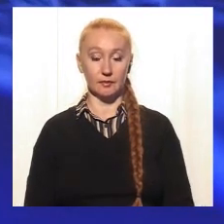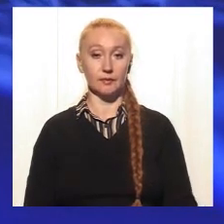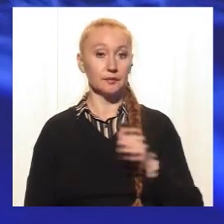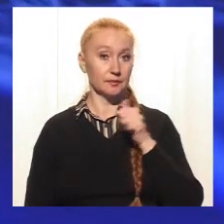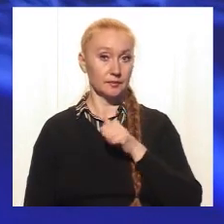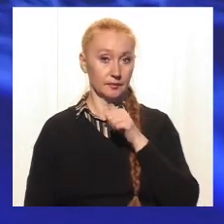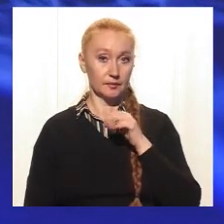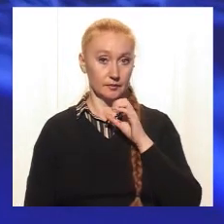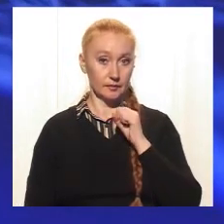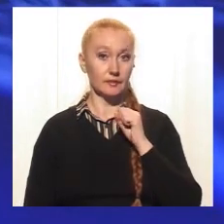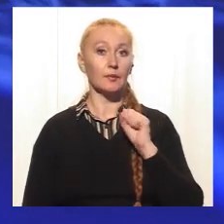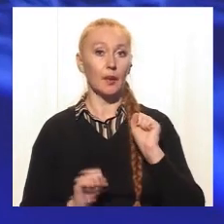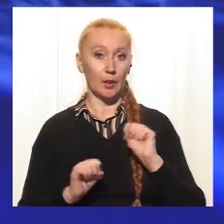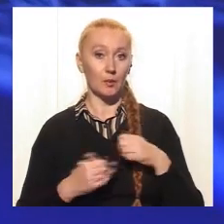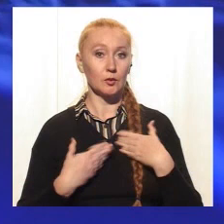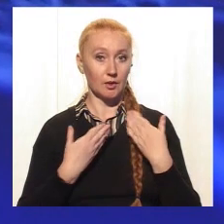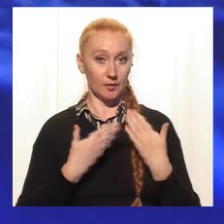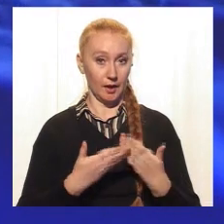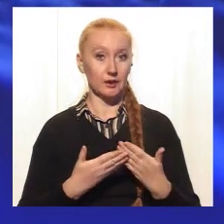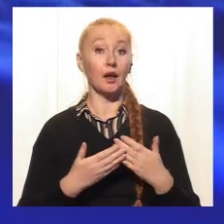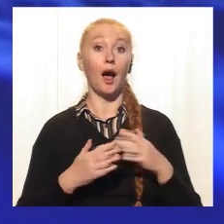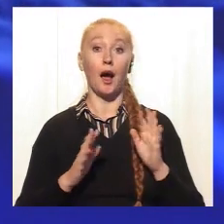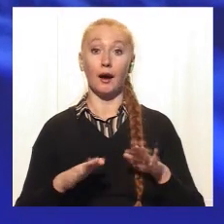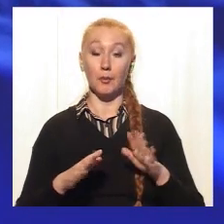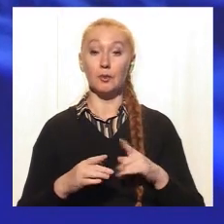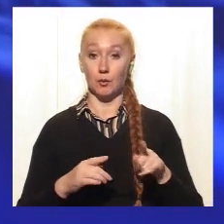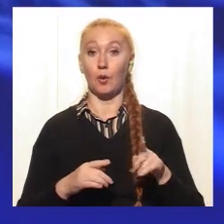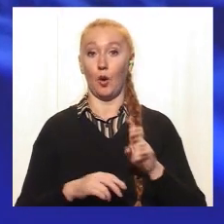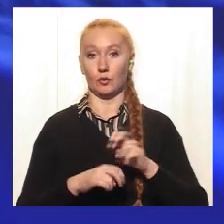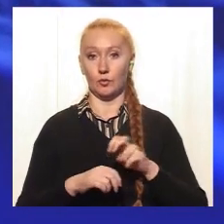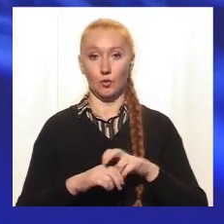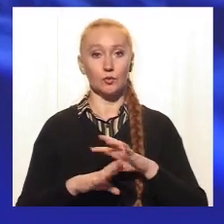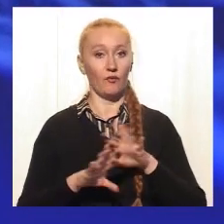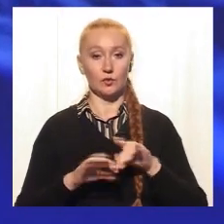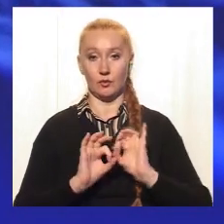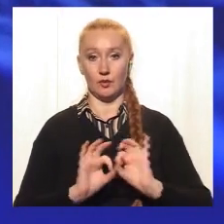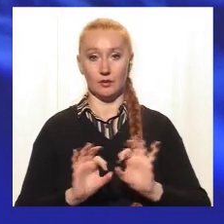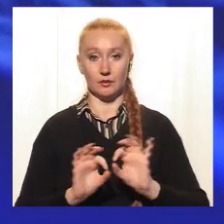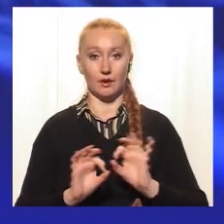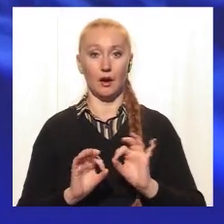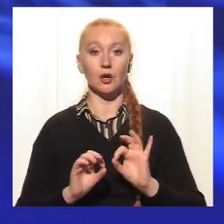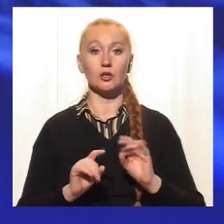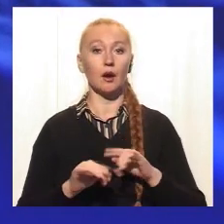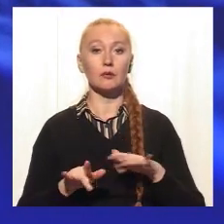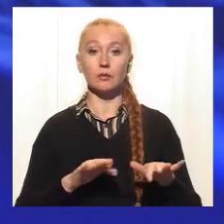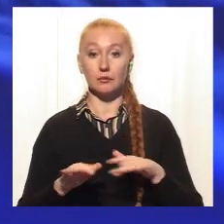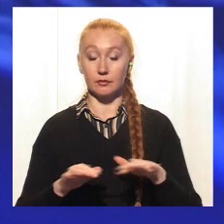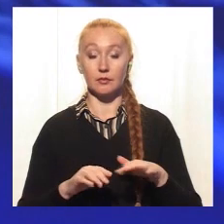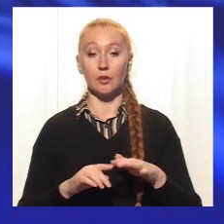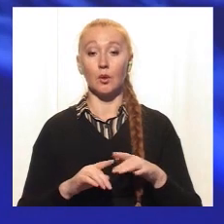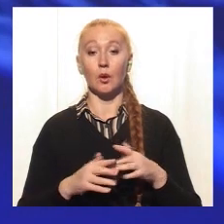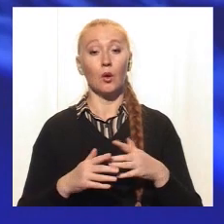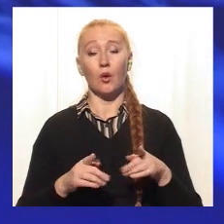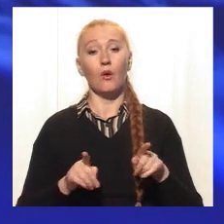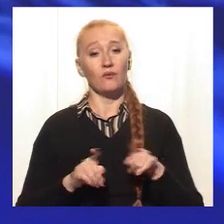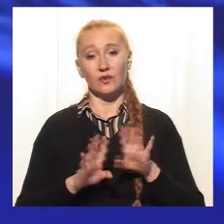анонимно они могут обратиться, а уже непосредственно доктор им все расскажет, как эта процедура проходит, но чаще всего